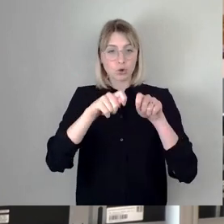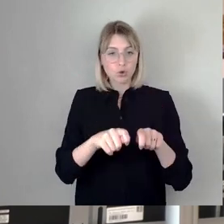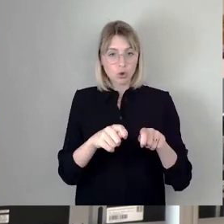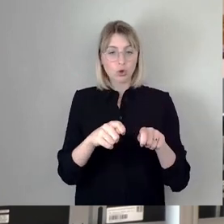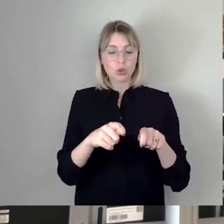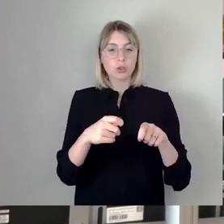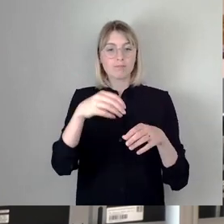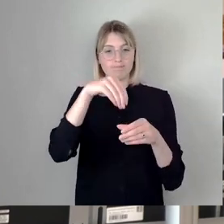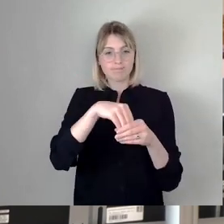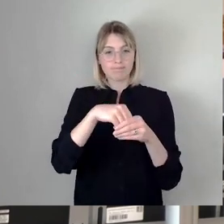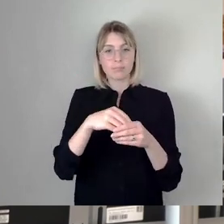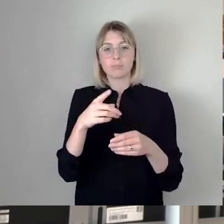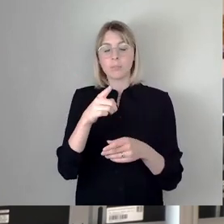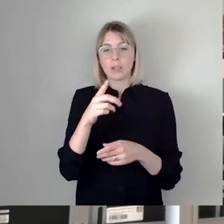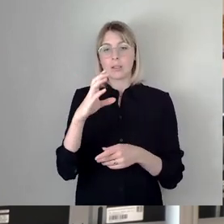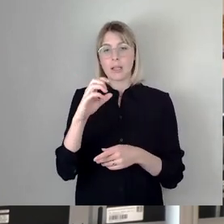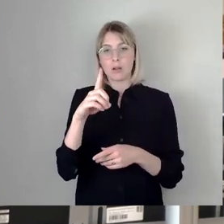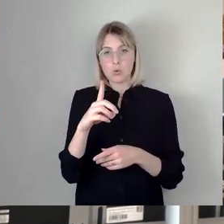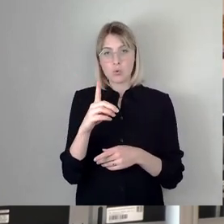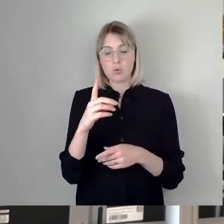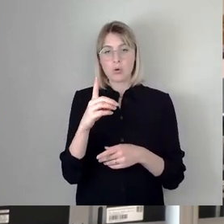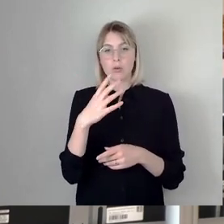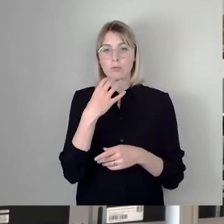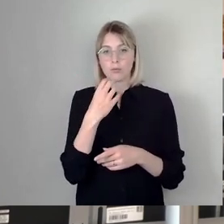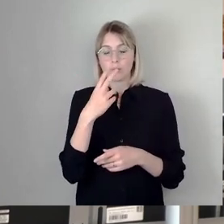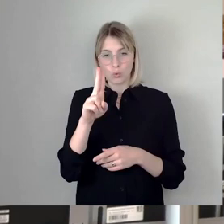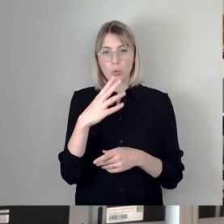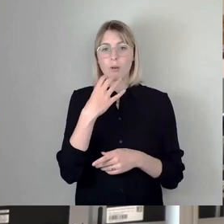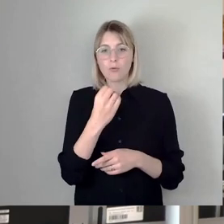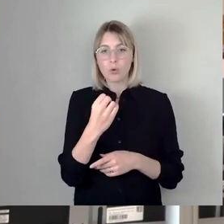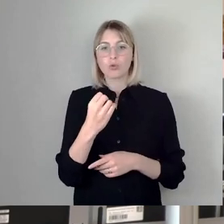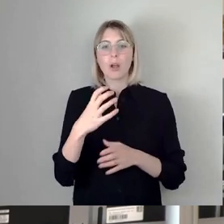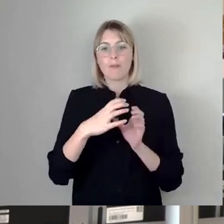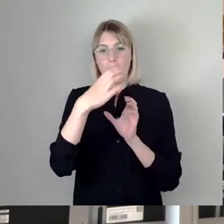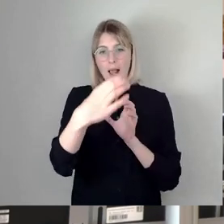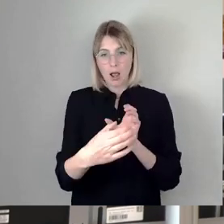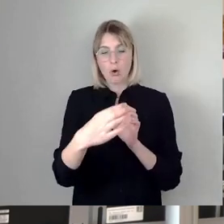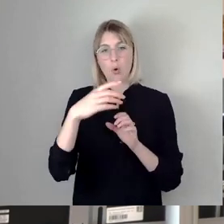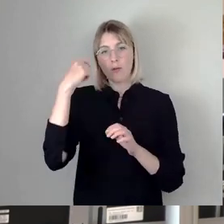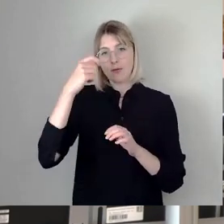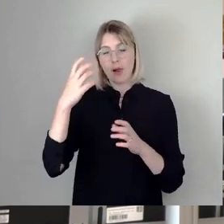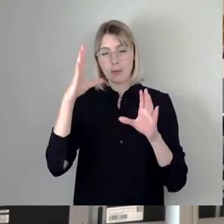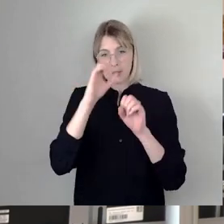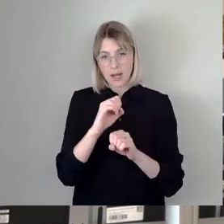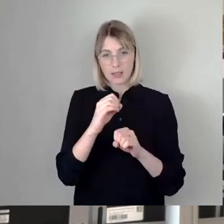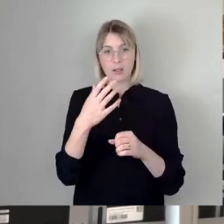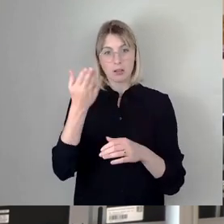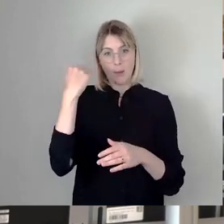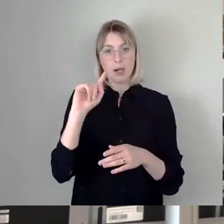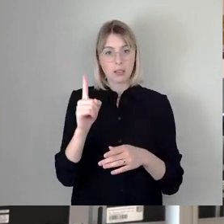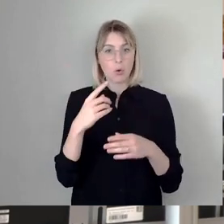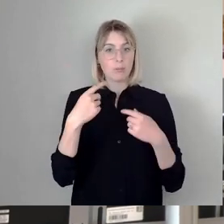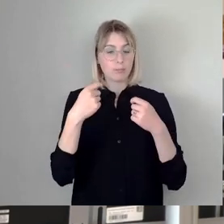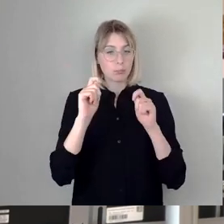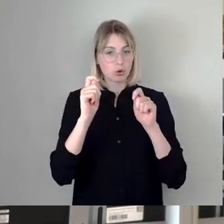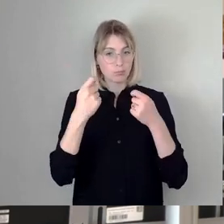von der CDU. Wir wollten seinerzeit die Verlängerung der Filmnächte, das haben wir damals auch beschlossen und zusätzlich kam dann noch das Thema der